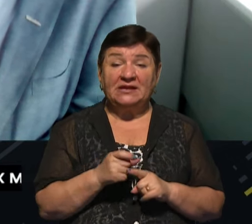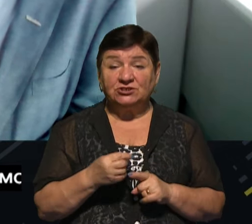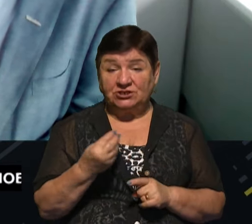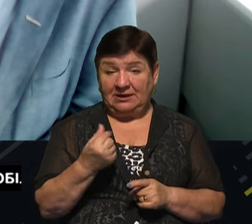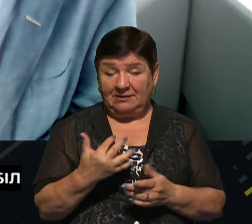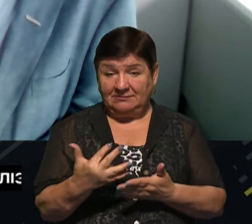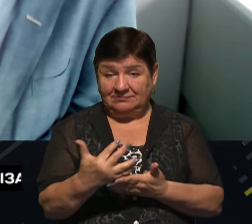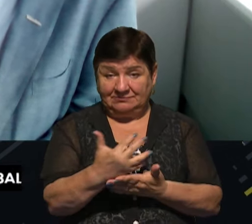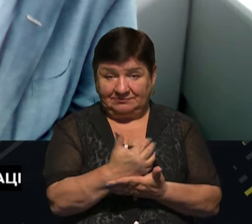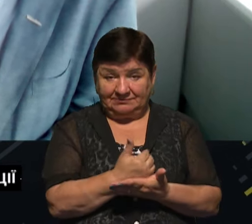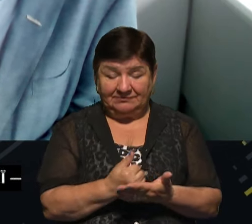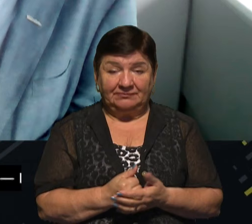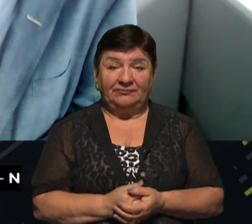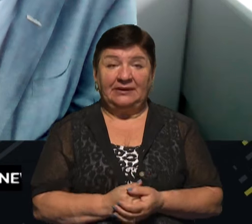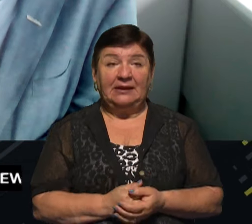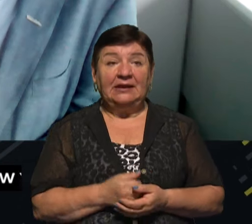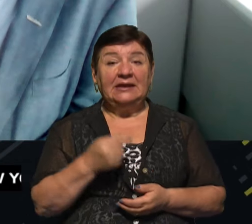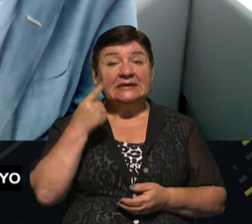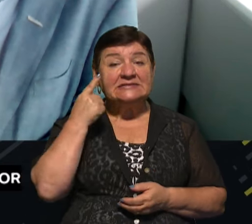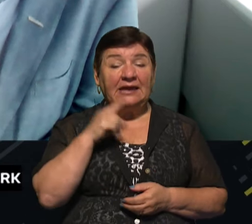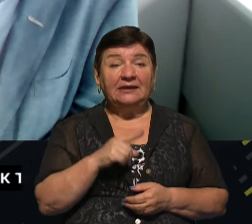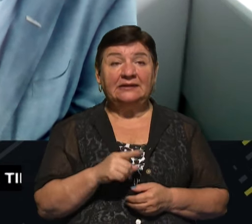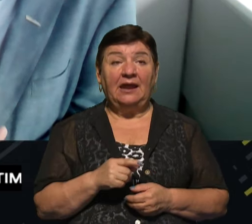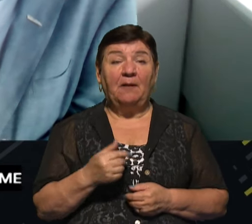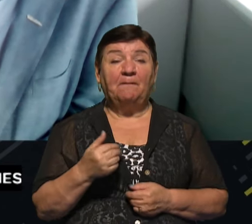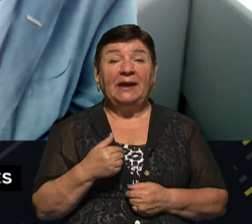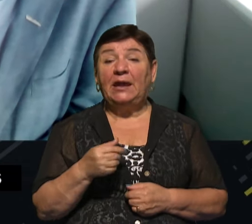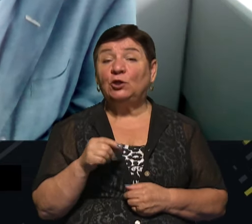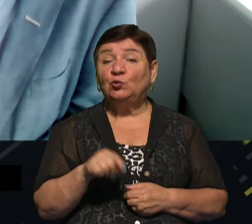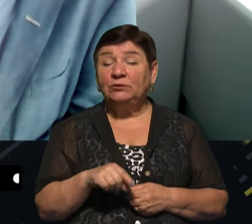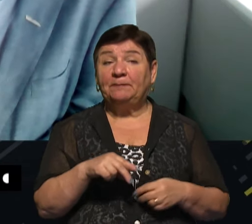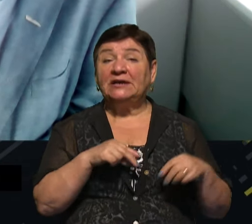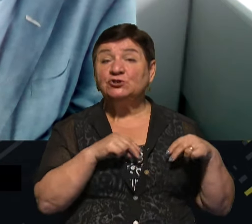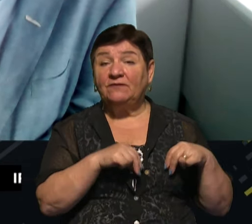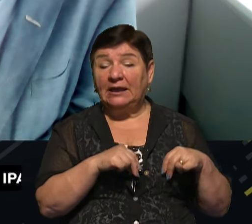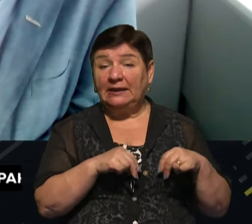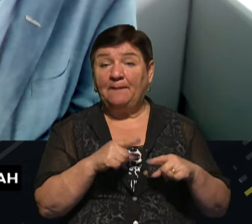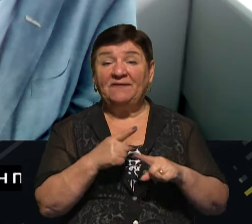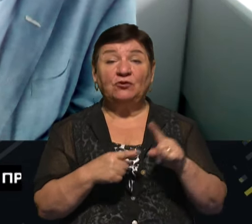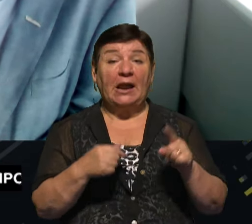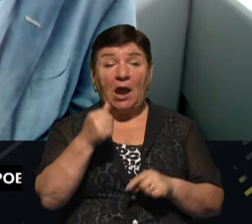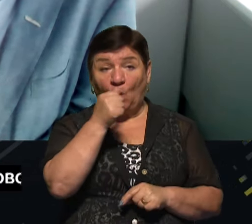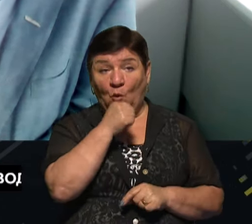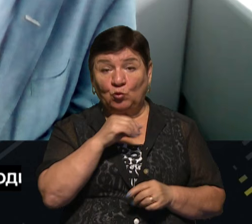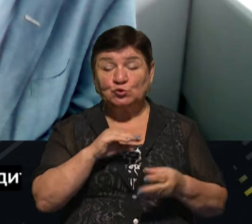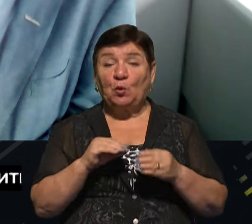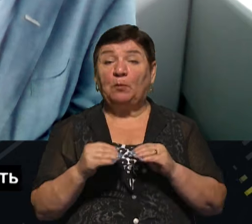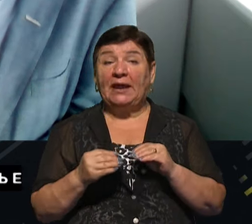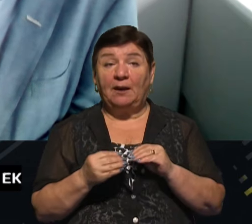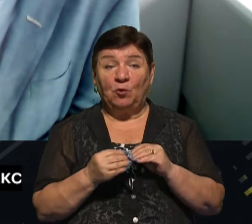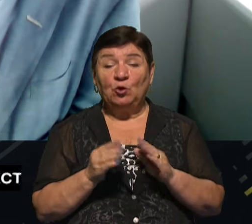Знаєте, ми тут працювали десь півтора року тому з проблемою